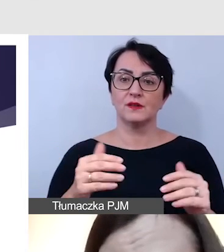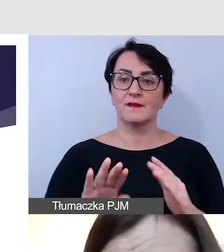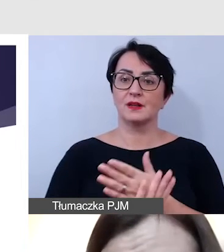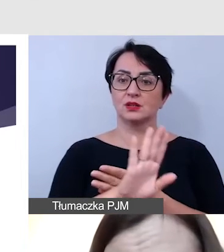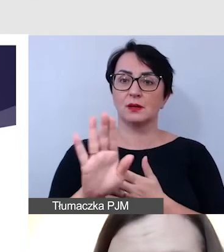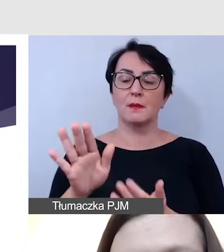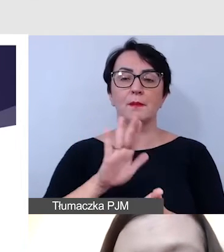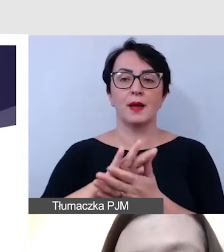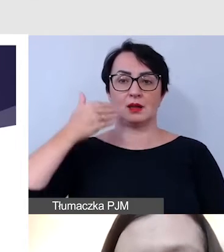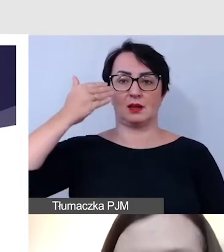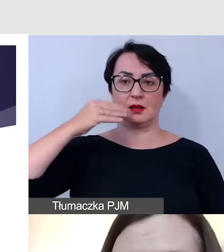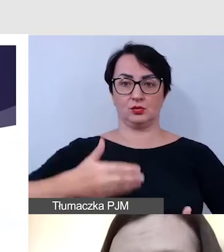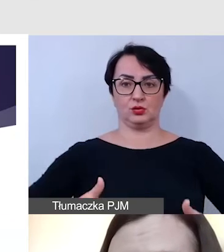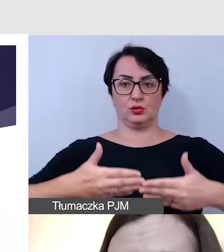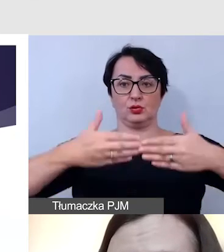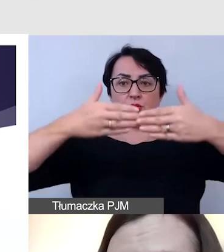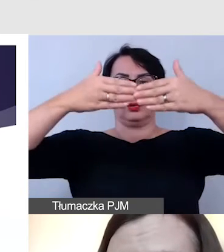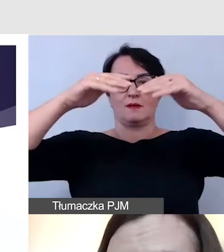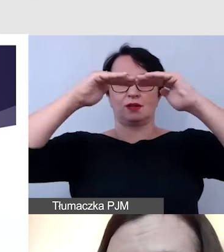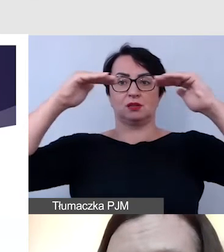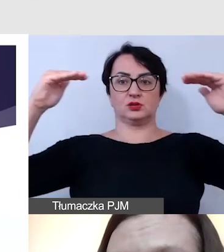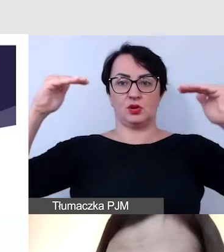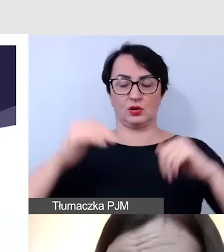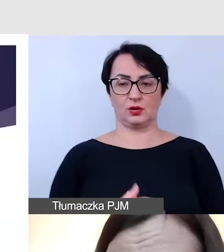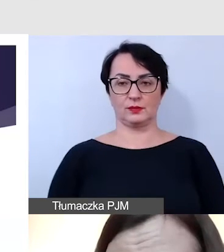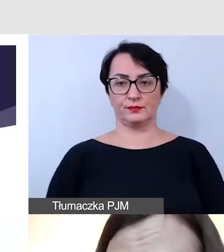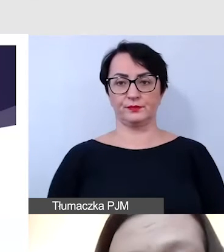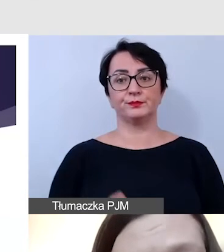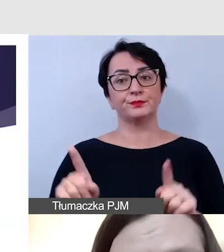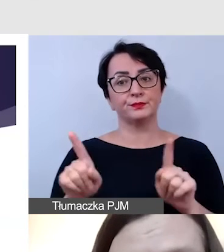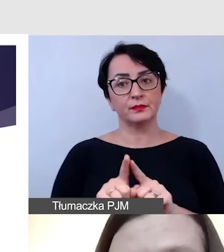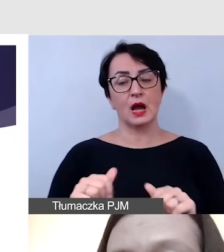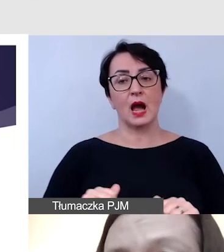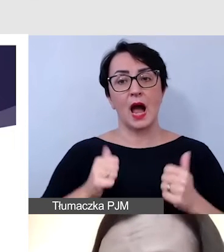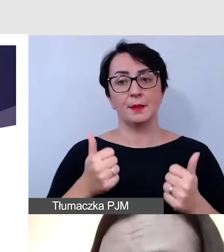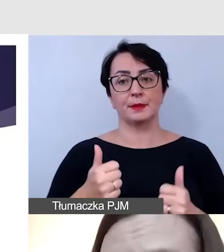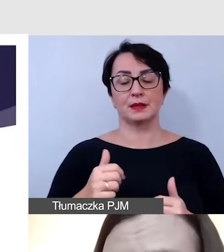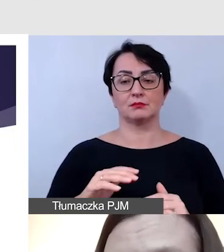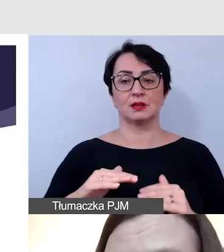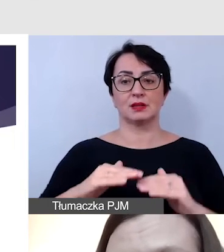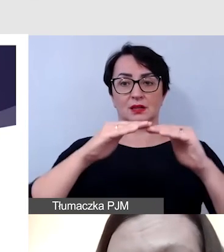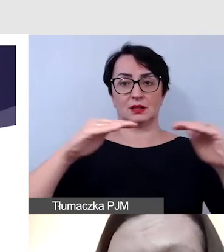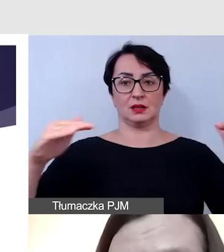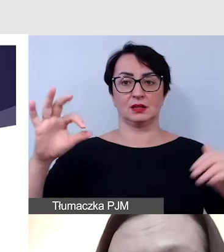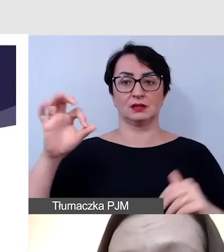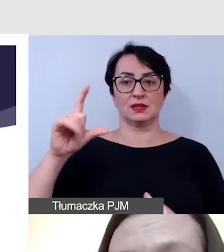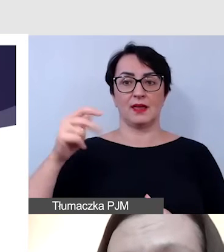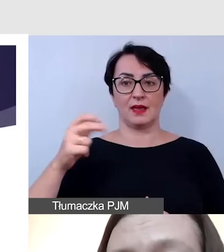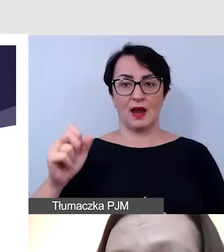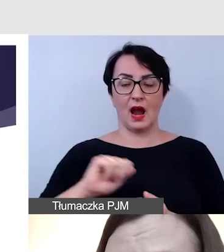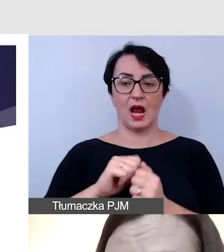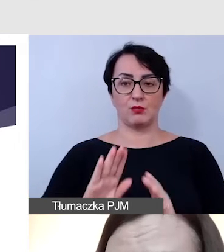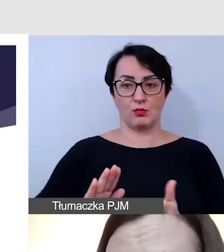bez mównicy, by, jeśli jest scena, był podjazd, a najlepiej organizować przestrzeń tak,